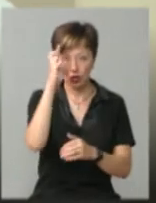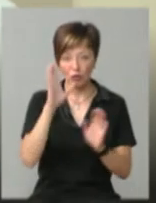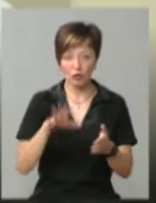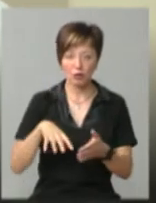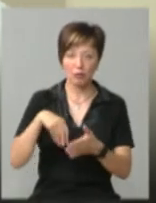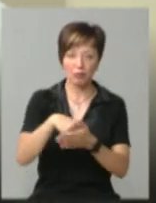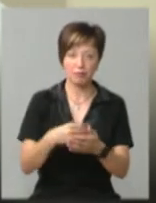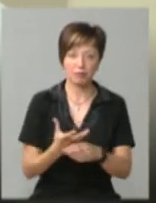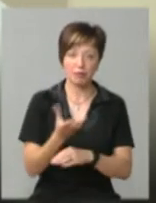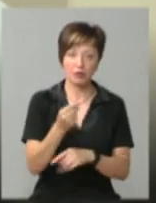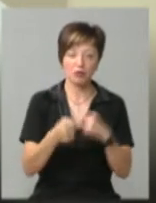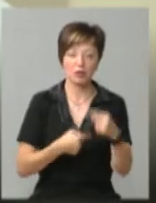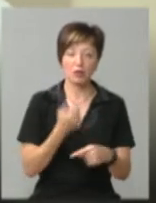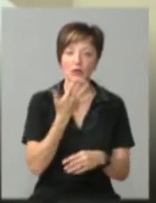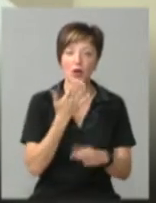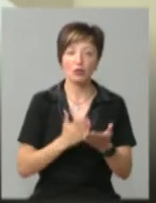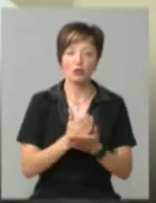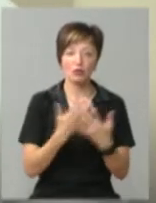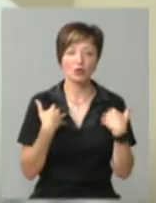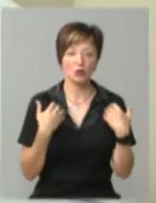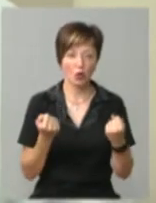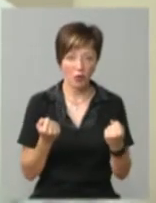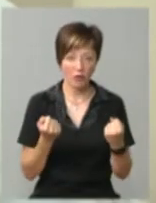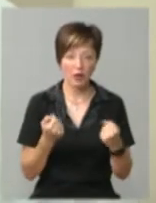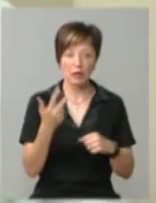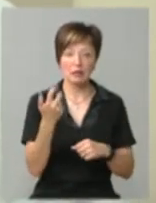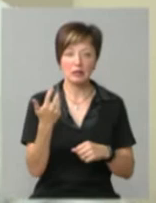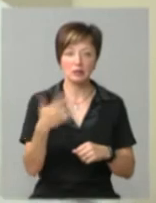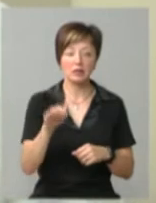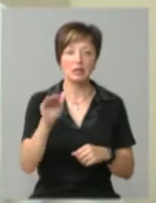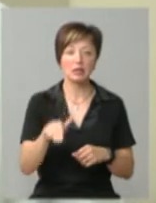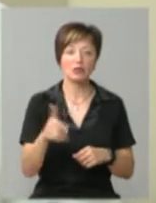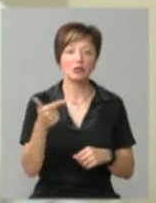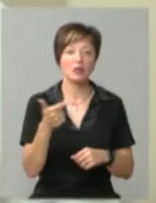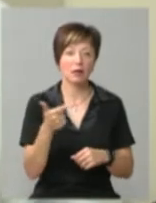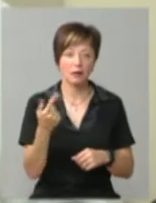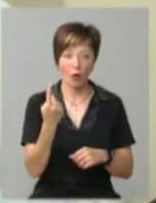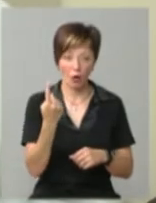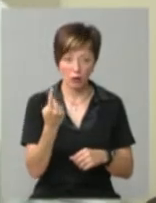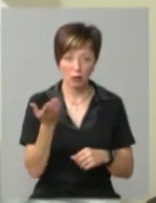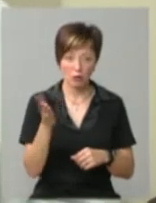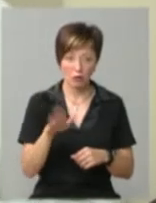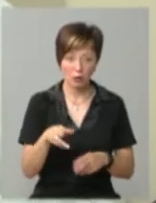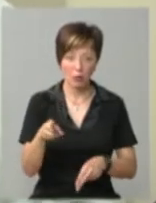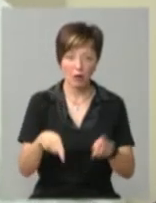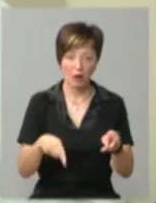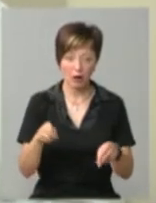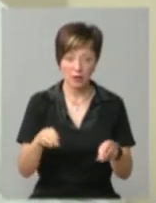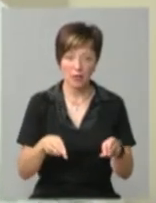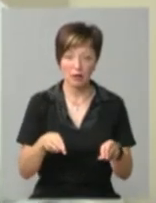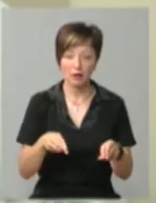буде проплачувати через національну службу здоров'я 350 тисяч гривень. Тобто, при